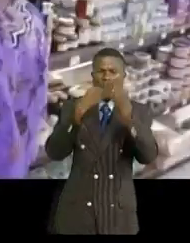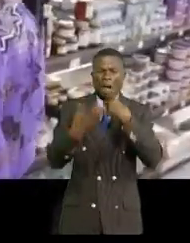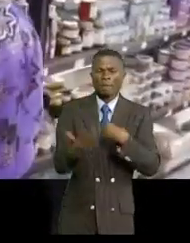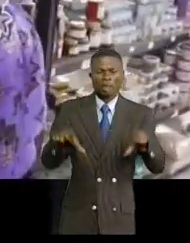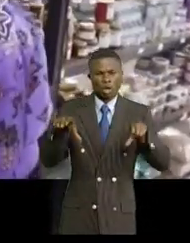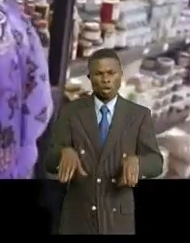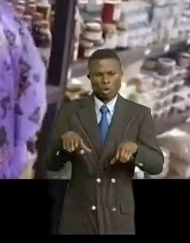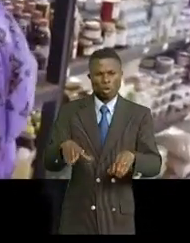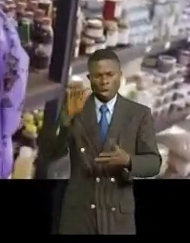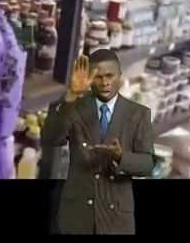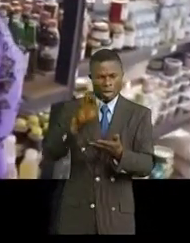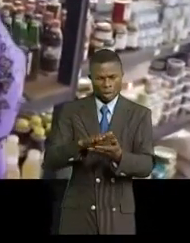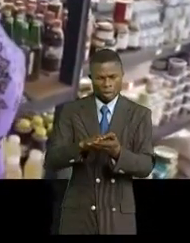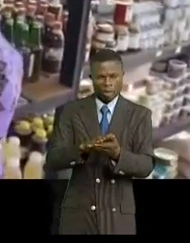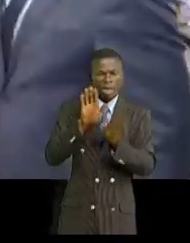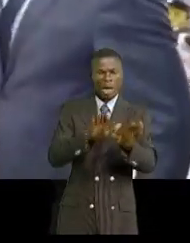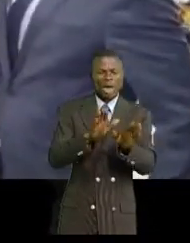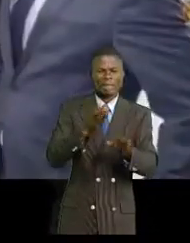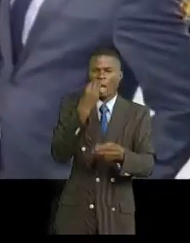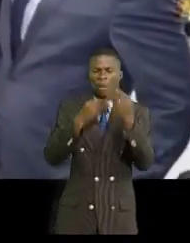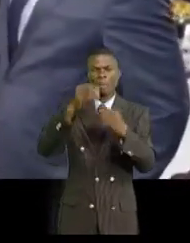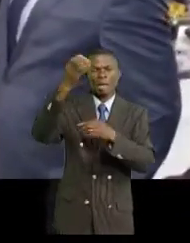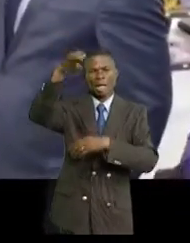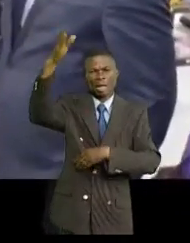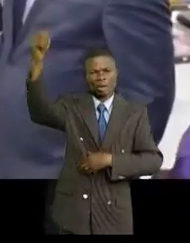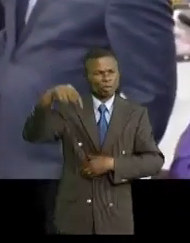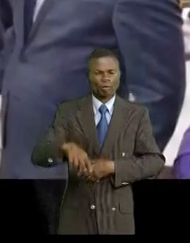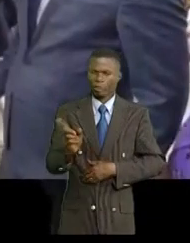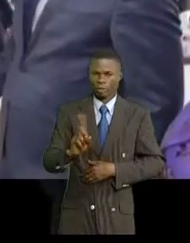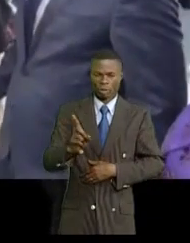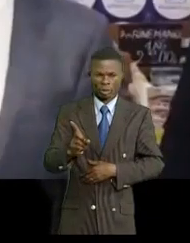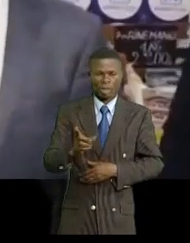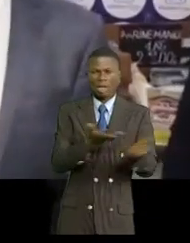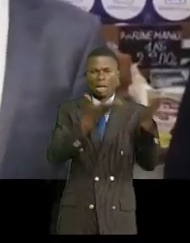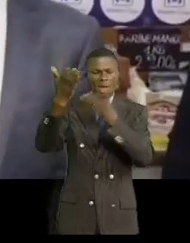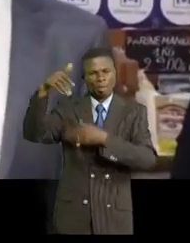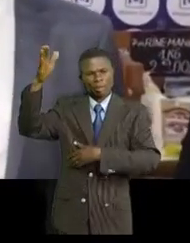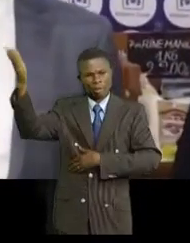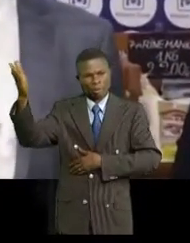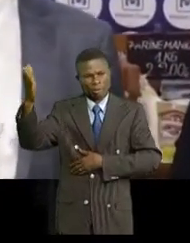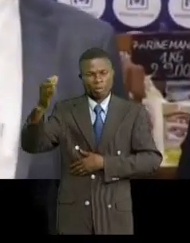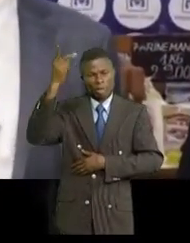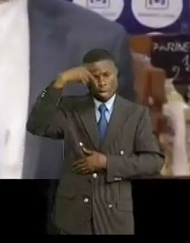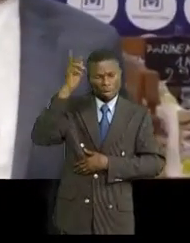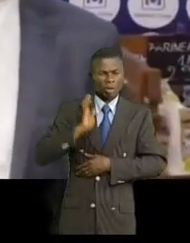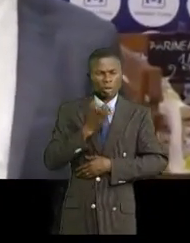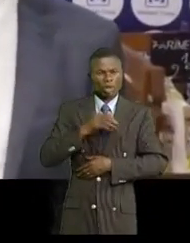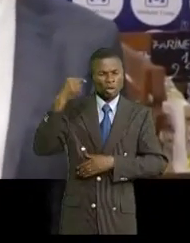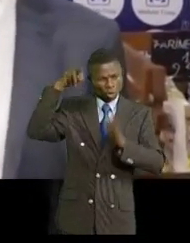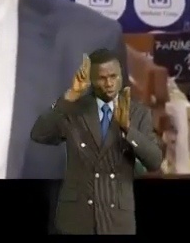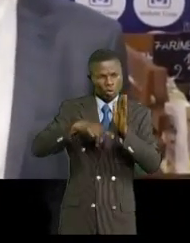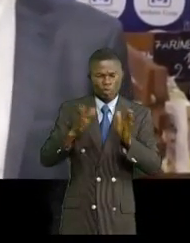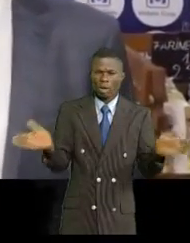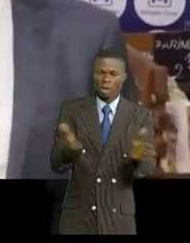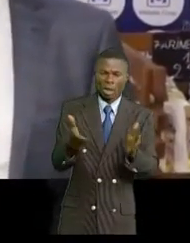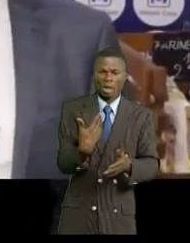afin de réduire la dépendance alimentaire de la RDC vis-à-vis de l'extérieur. Ça raconte la politique du gouvernement qui veut stimuler la